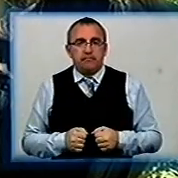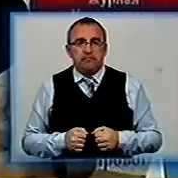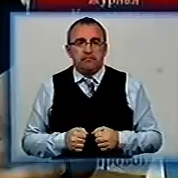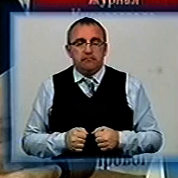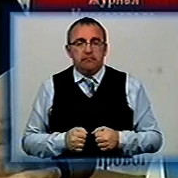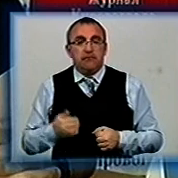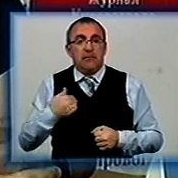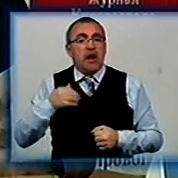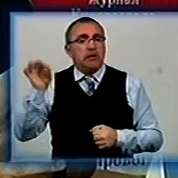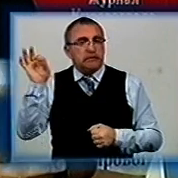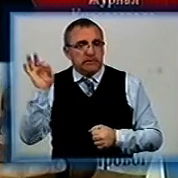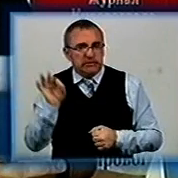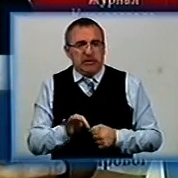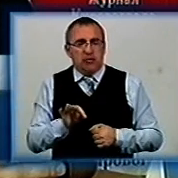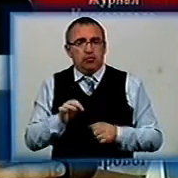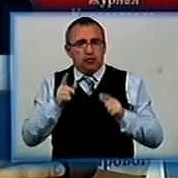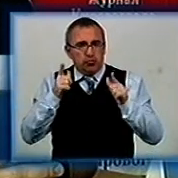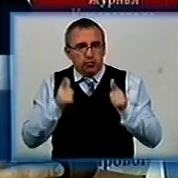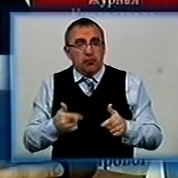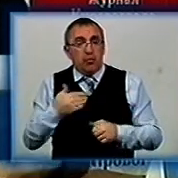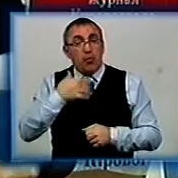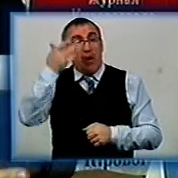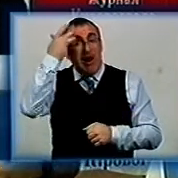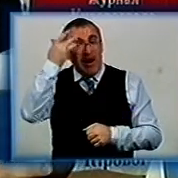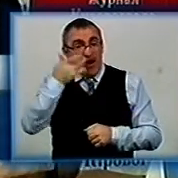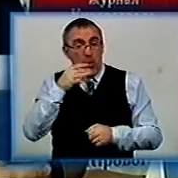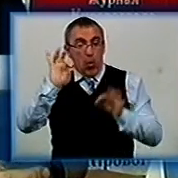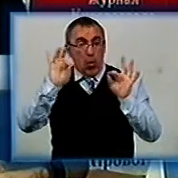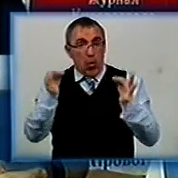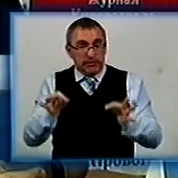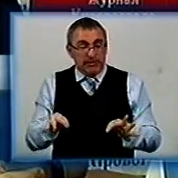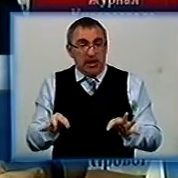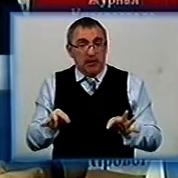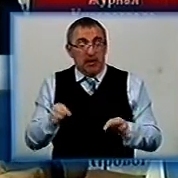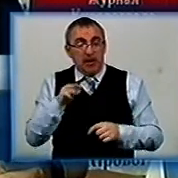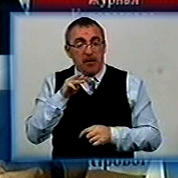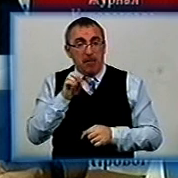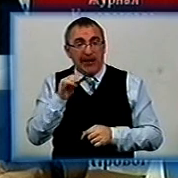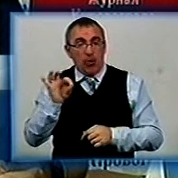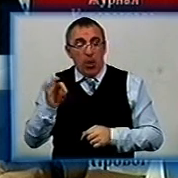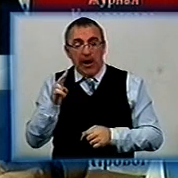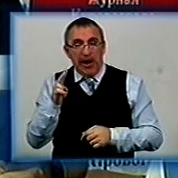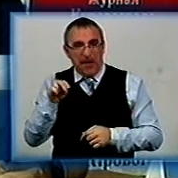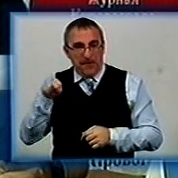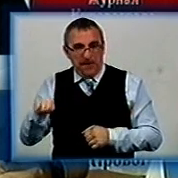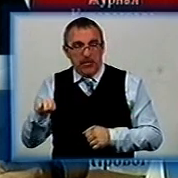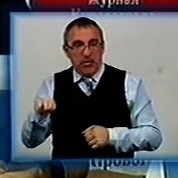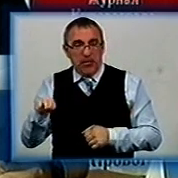Я зразу согласився, тому що я був на літній чи осенній медіакемпі, де мені подобався